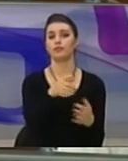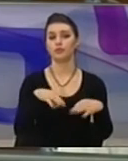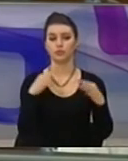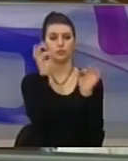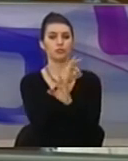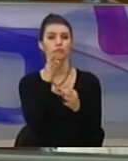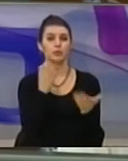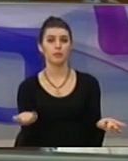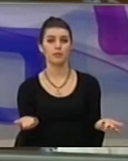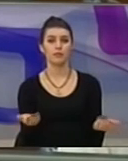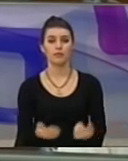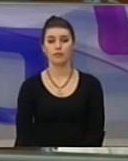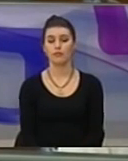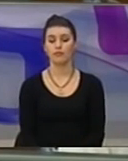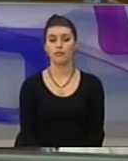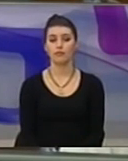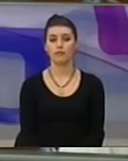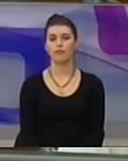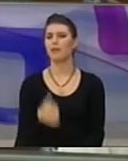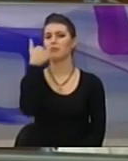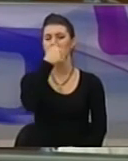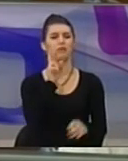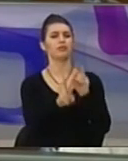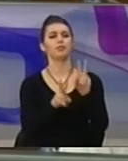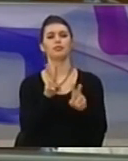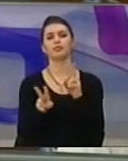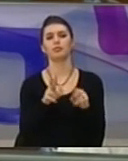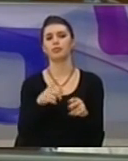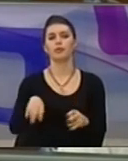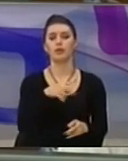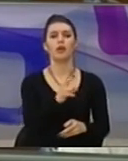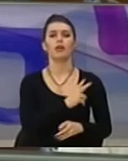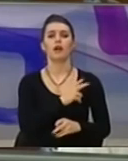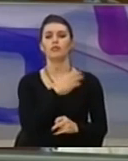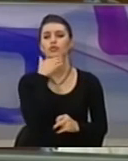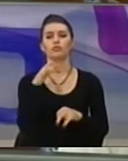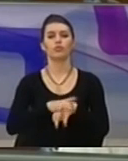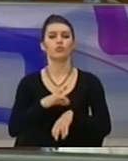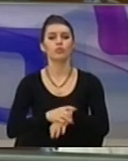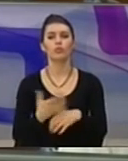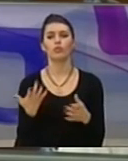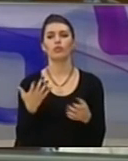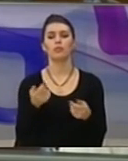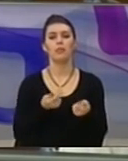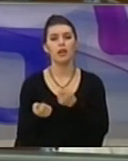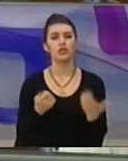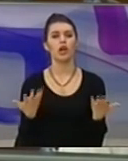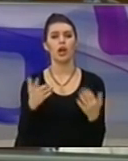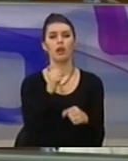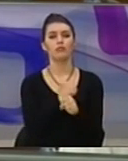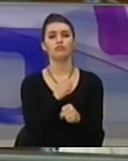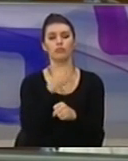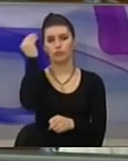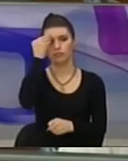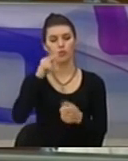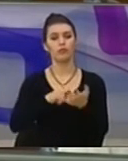Kum betja i bugjet? Pse po mashtroni populatën se keni numër të mjaftu e shëm kuadrës si do mos menagerës që kanë përvojnë në